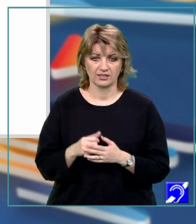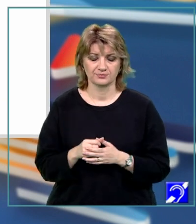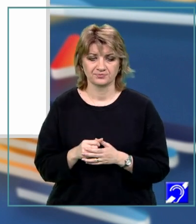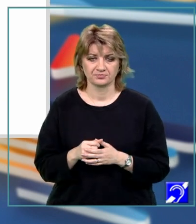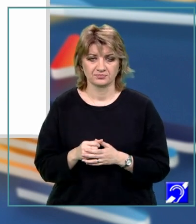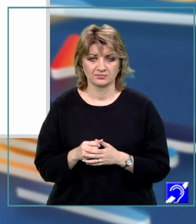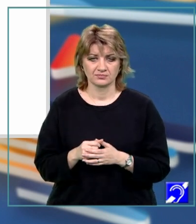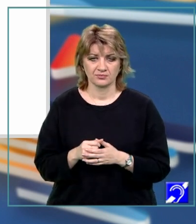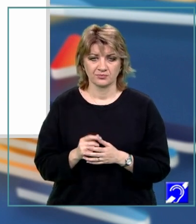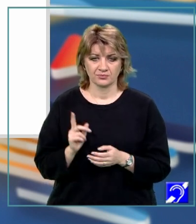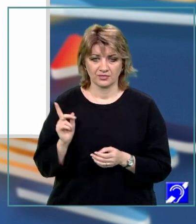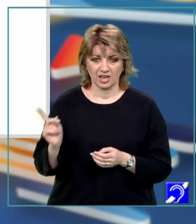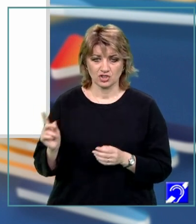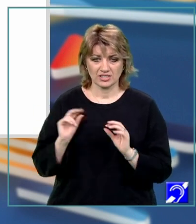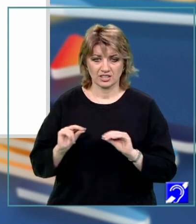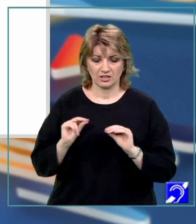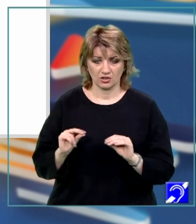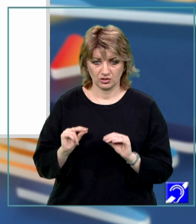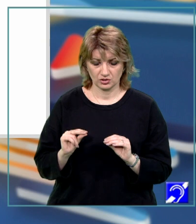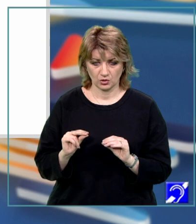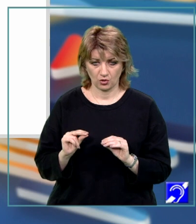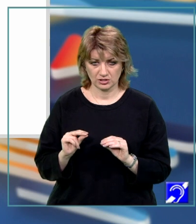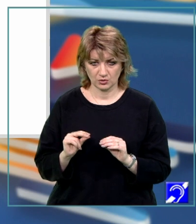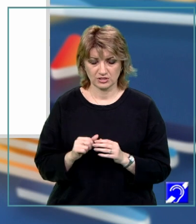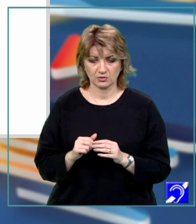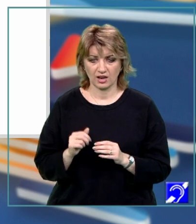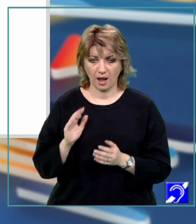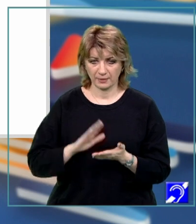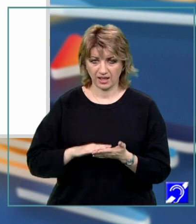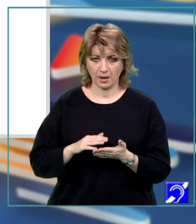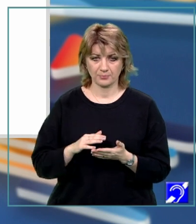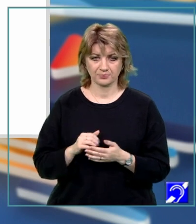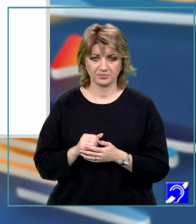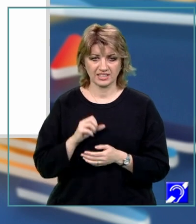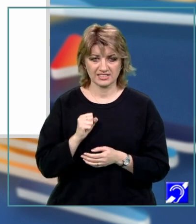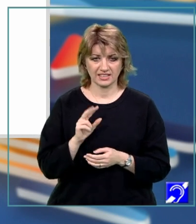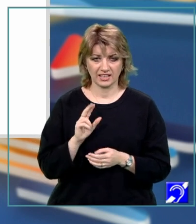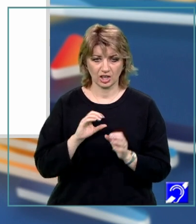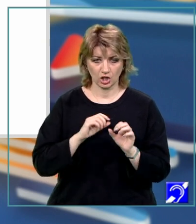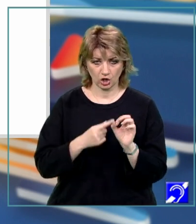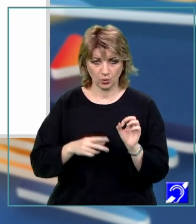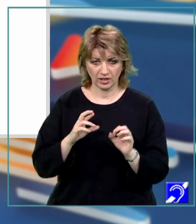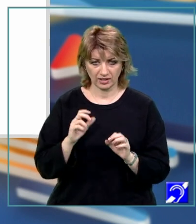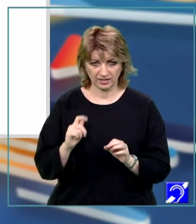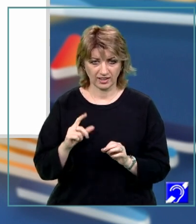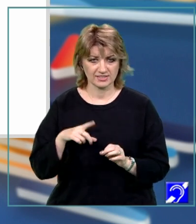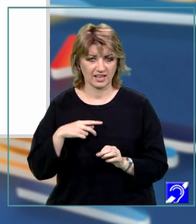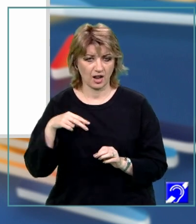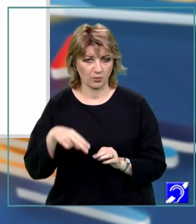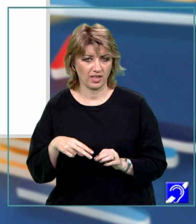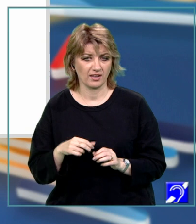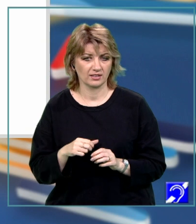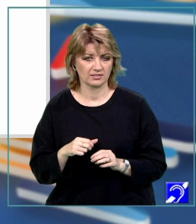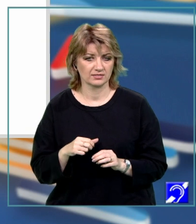atunci, în această instrucțiune condițională IF, vom aplica SQRT de M egal cu int de SQRT de M.